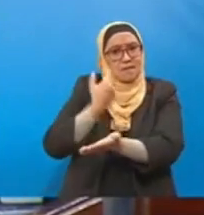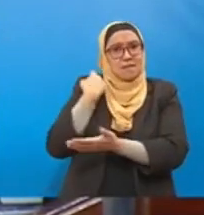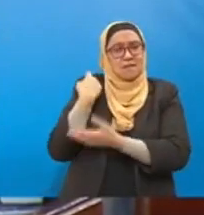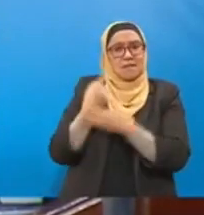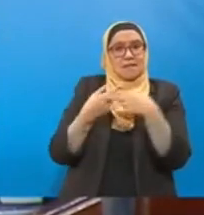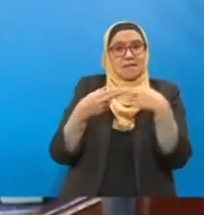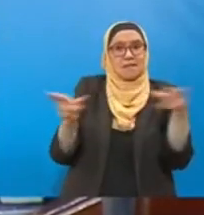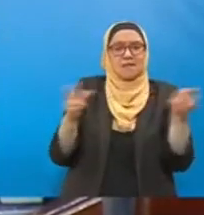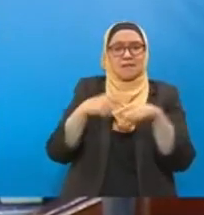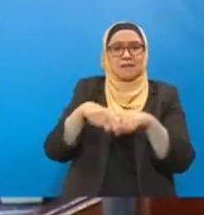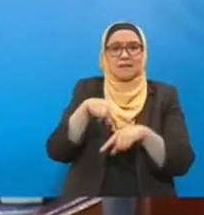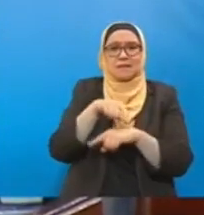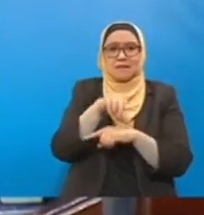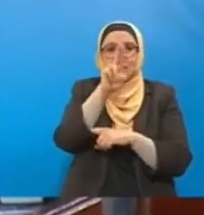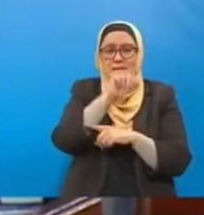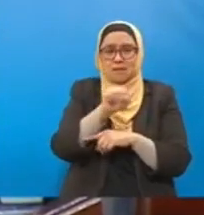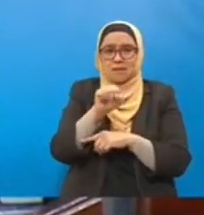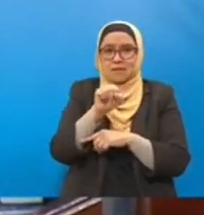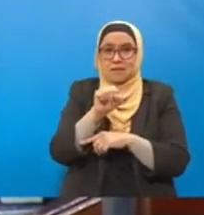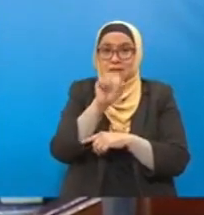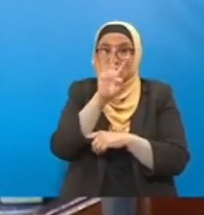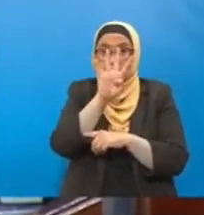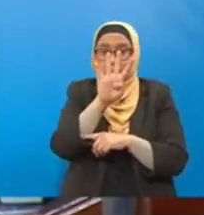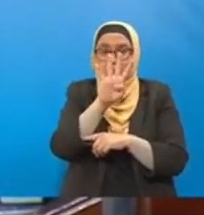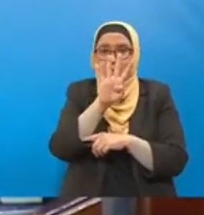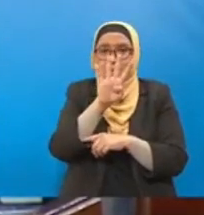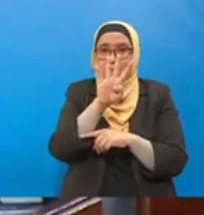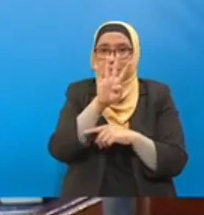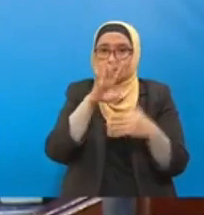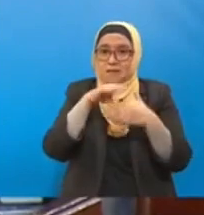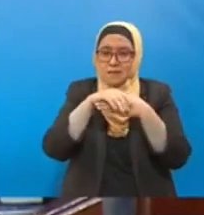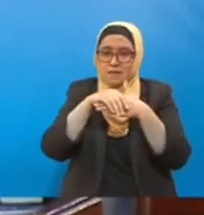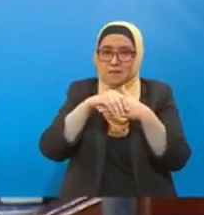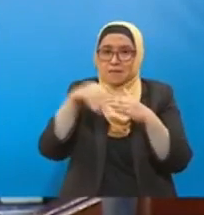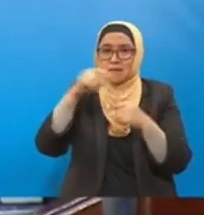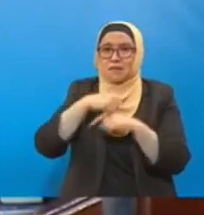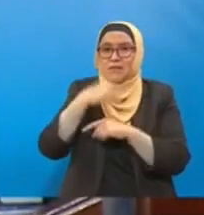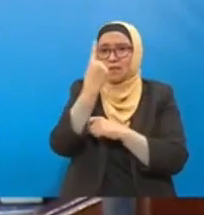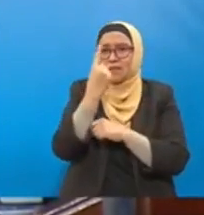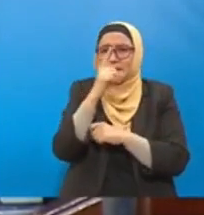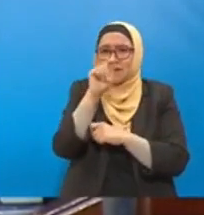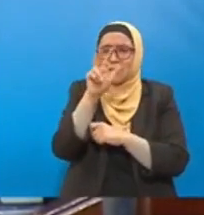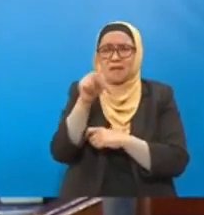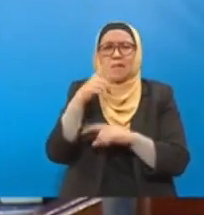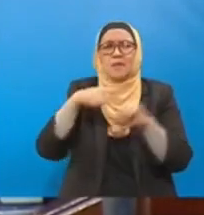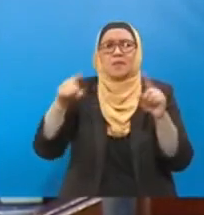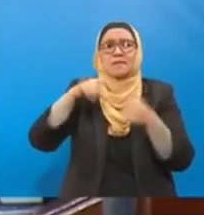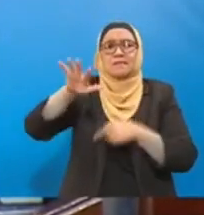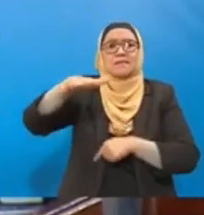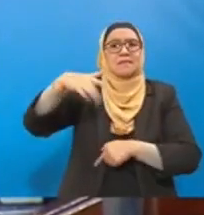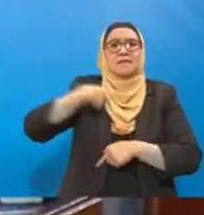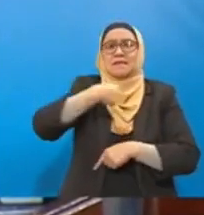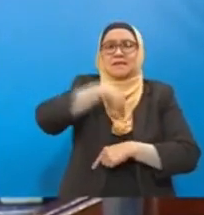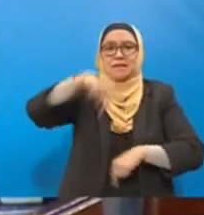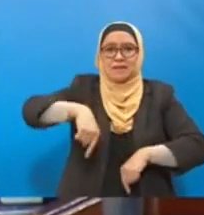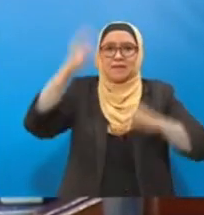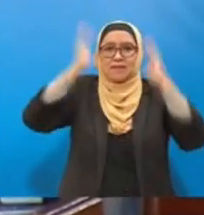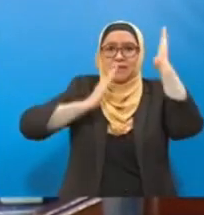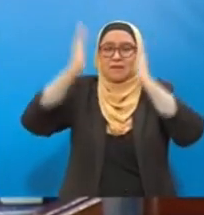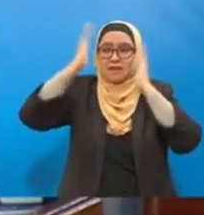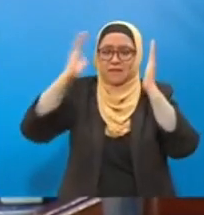adalah 4 USD per tan. Apakah anggaran karbon per tan di Malaysia? Dan yang paling penting ialah